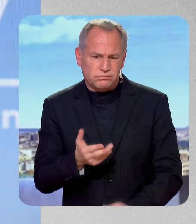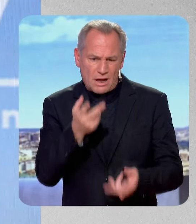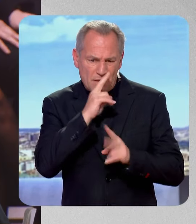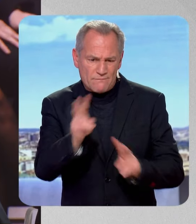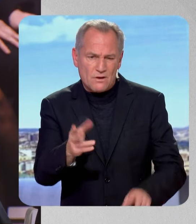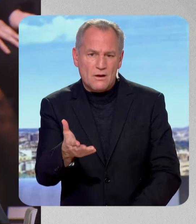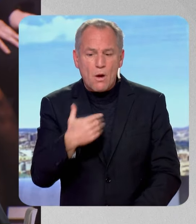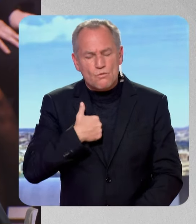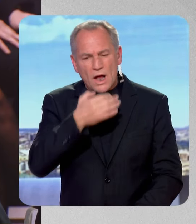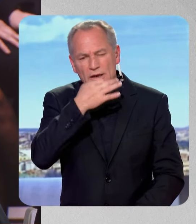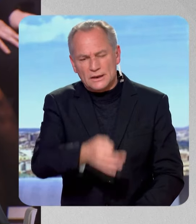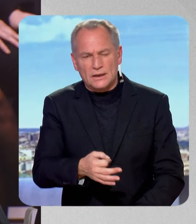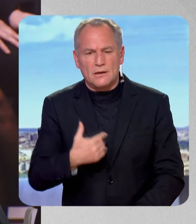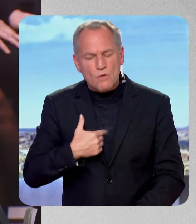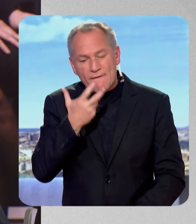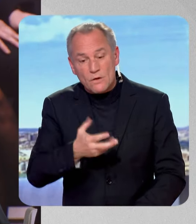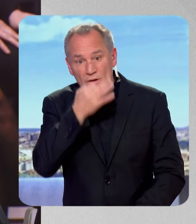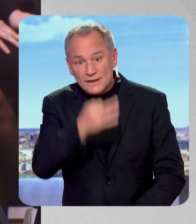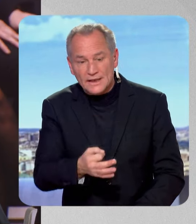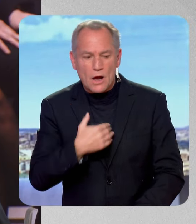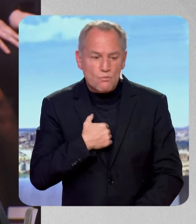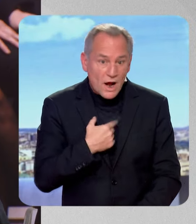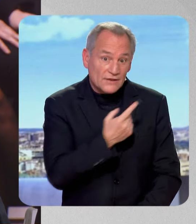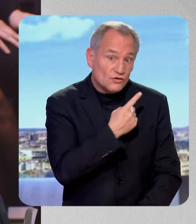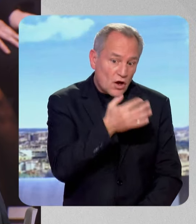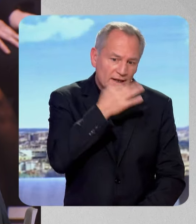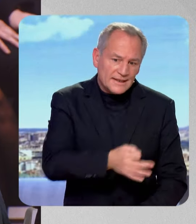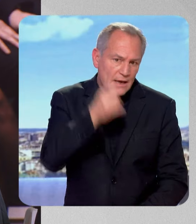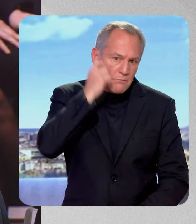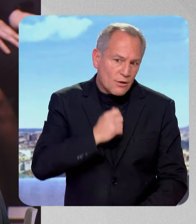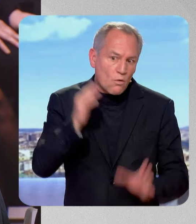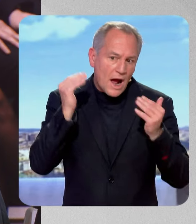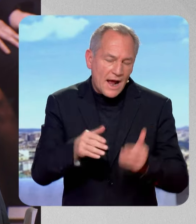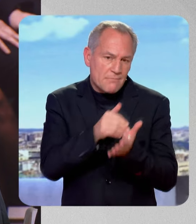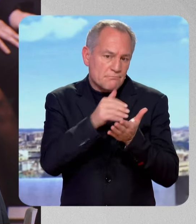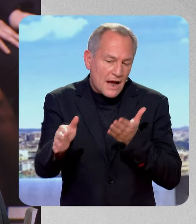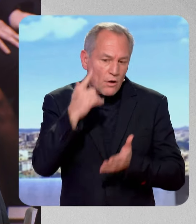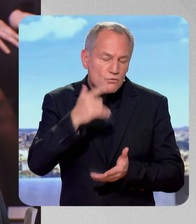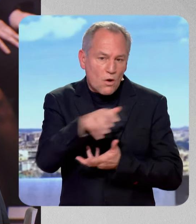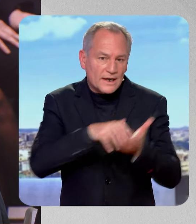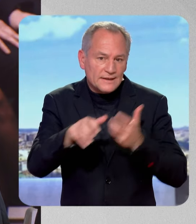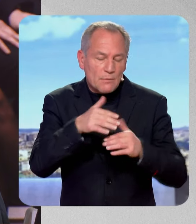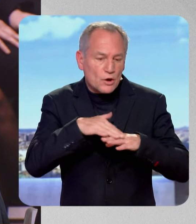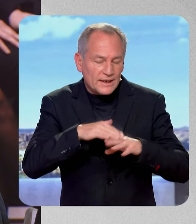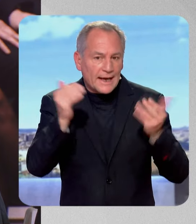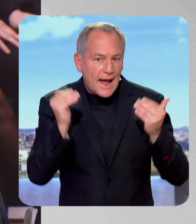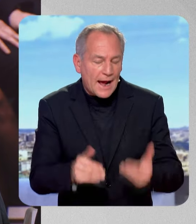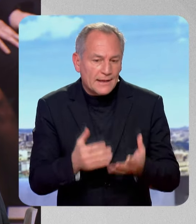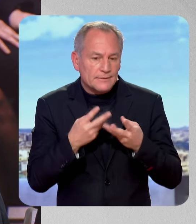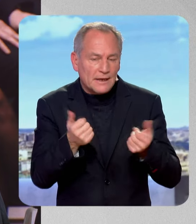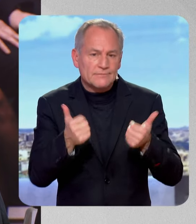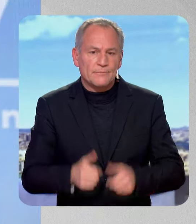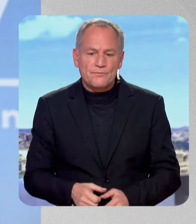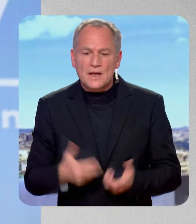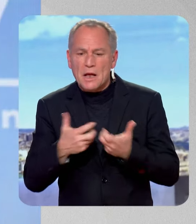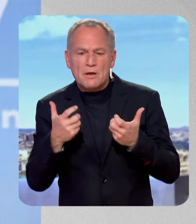le dire, je veux le dire parce que nous ne sommes pas les seuls à dire que Macron doit partir pour mettre fin à la crise politique. Vous l'aurez sans doute vu, mais des gens aussi divers